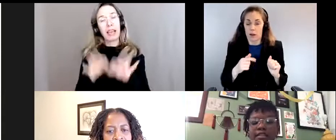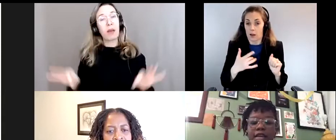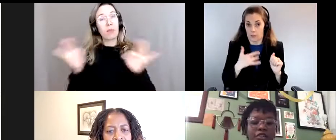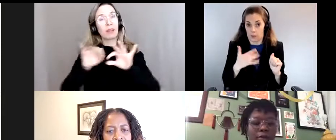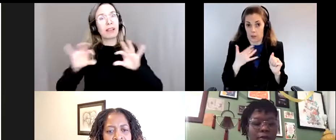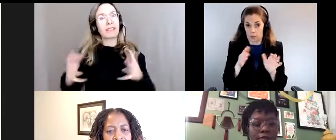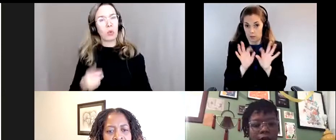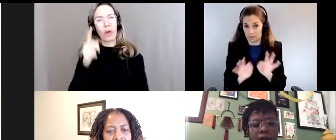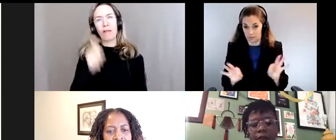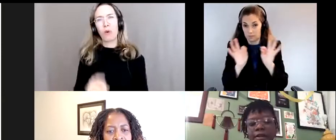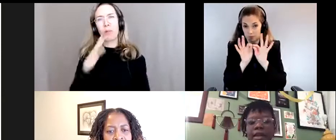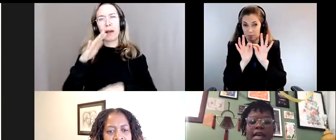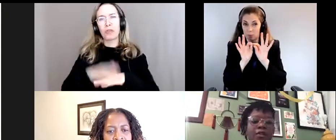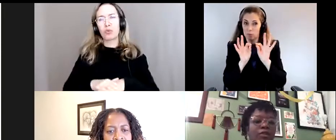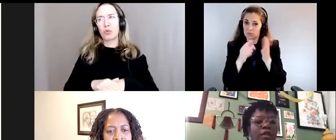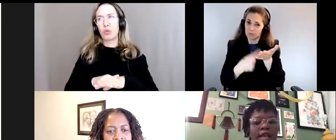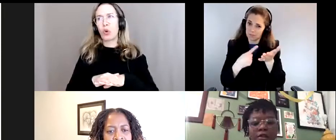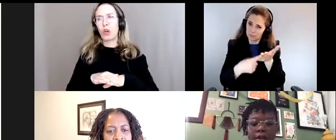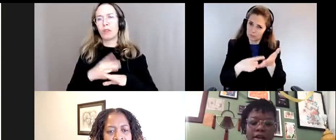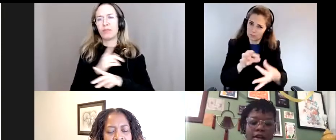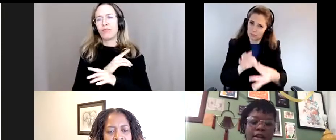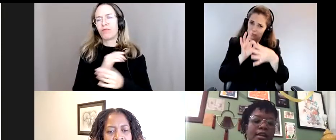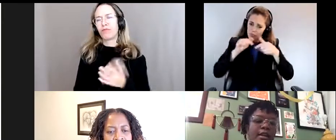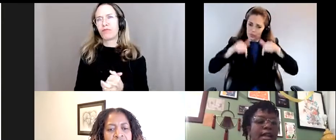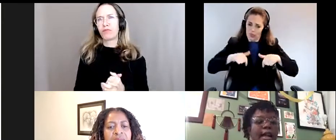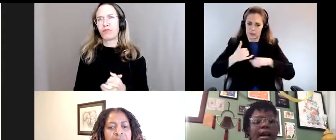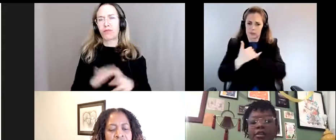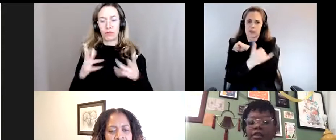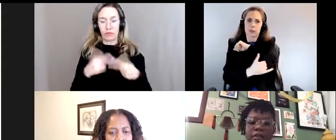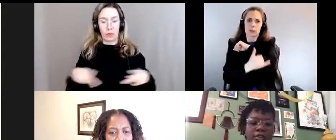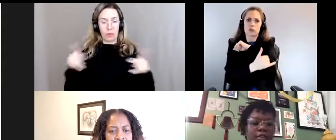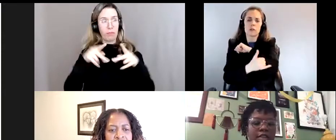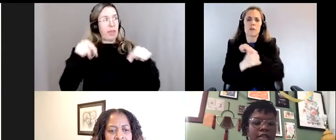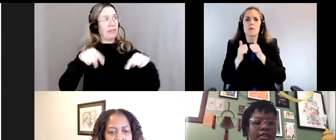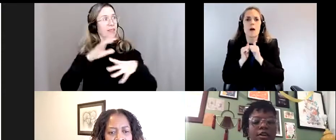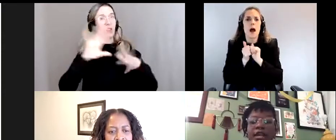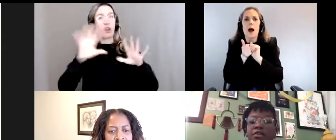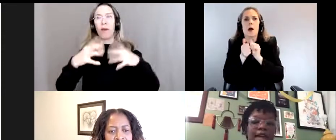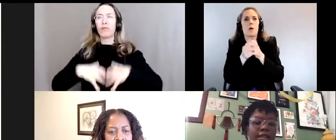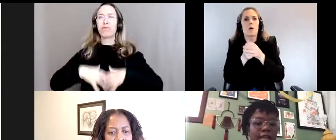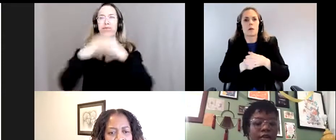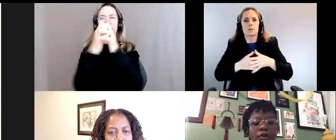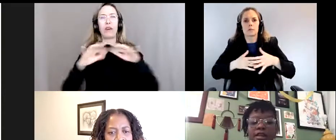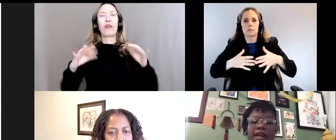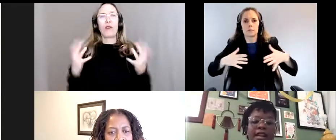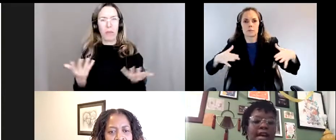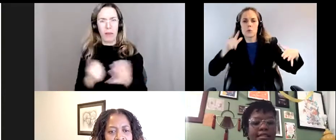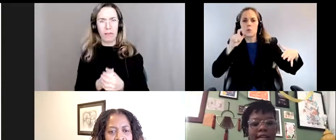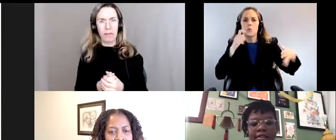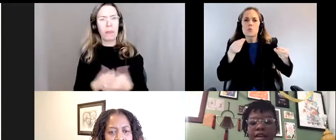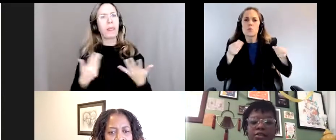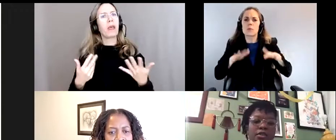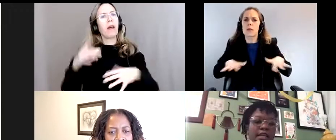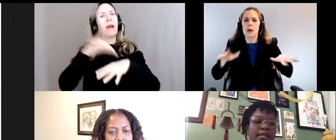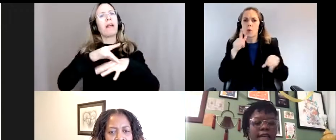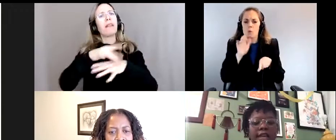parler des façons dont ce pays a été construit. C'est important de parler à qui appartient